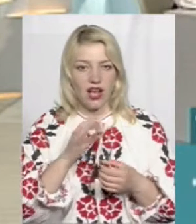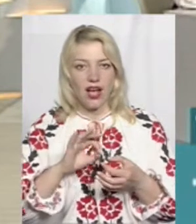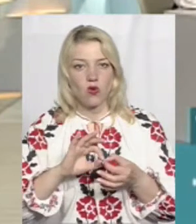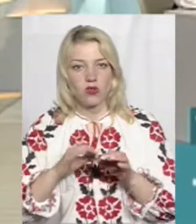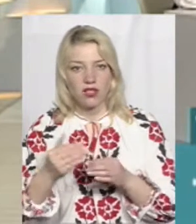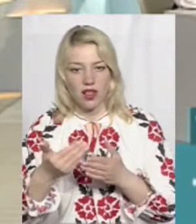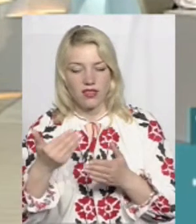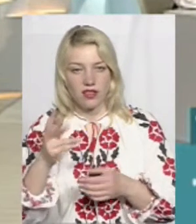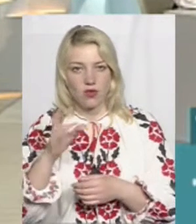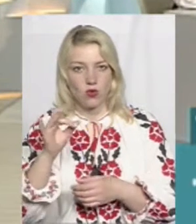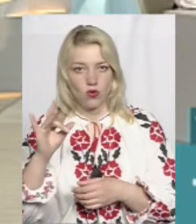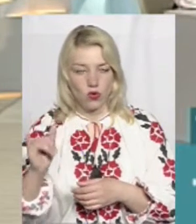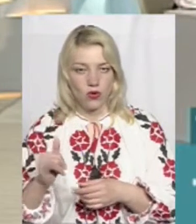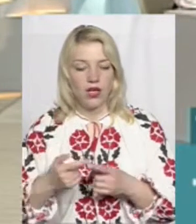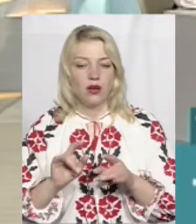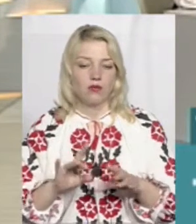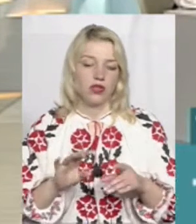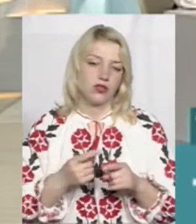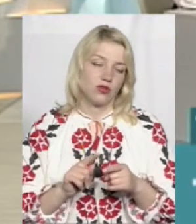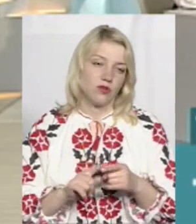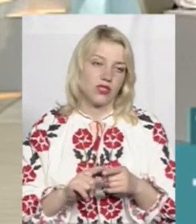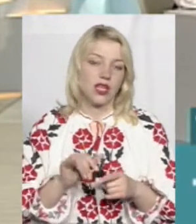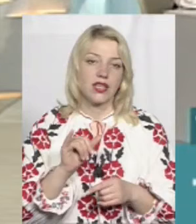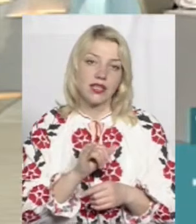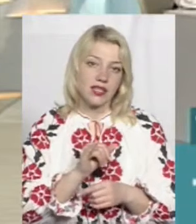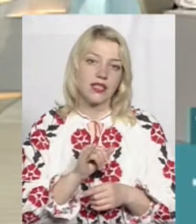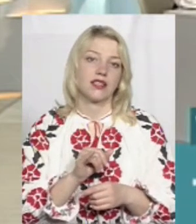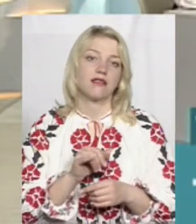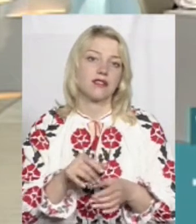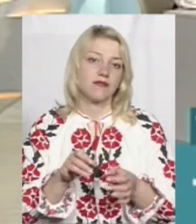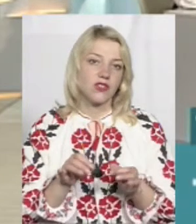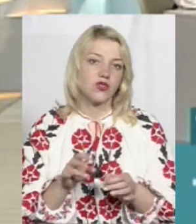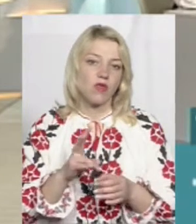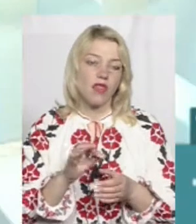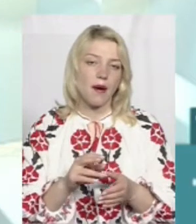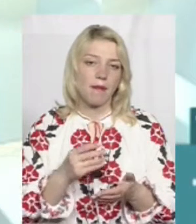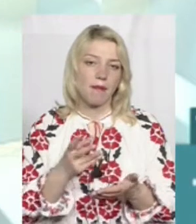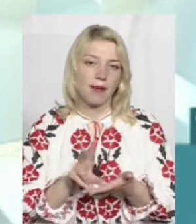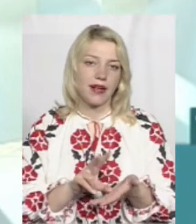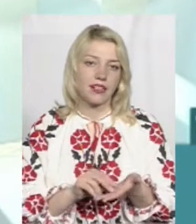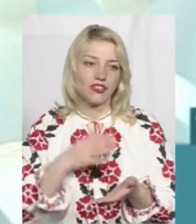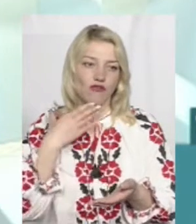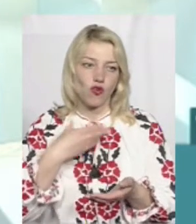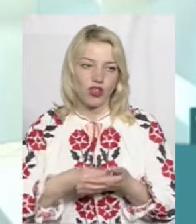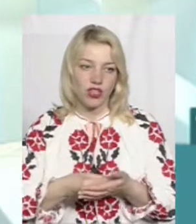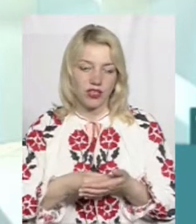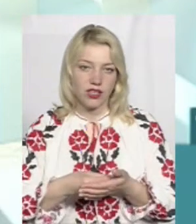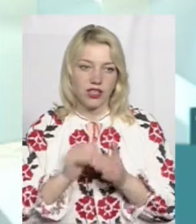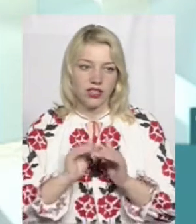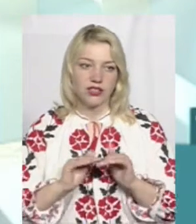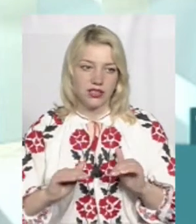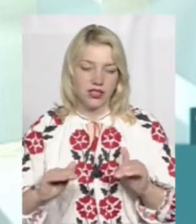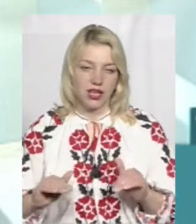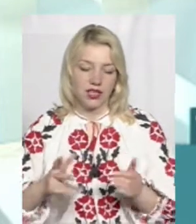ускладнення. Пояснюємо це. Ну, і, звісно, на приході своїх, на приході своїх